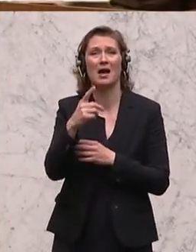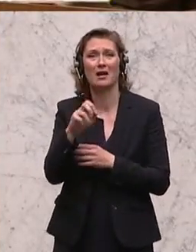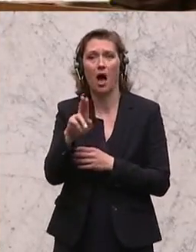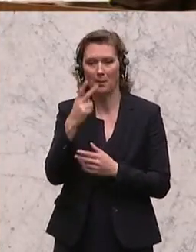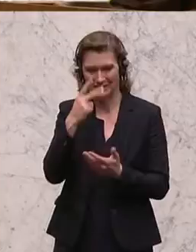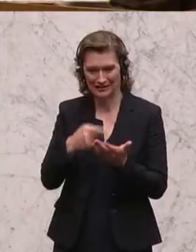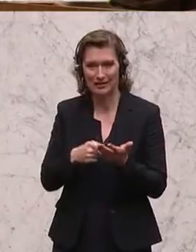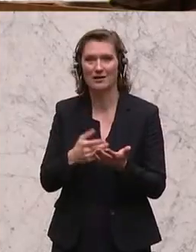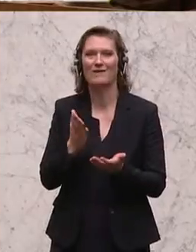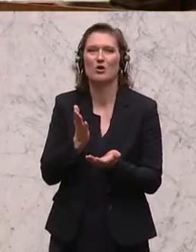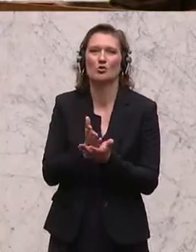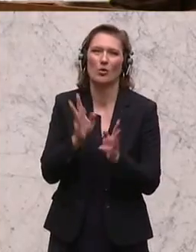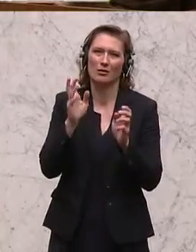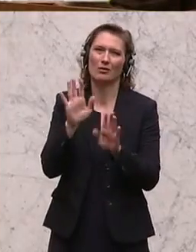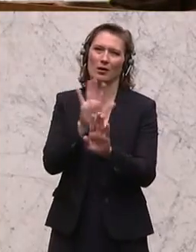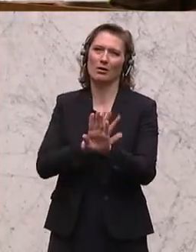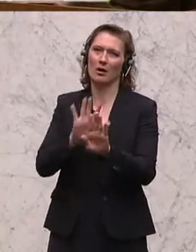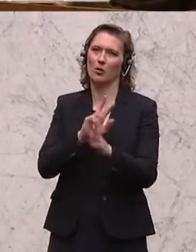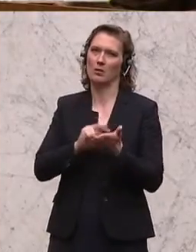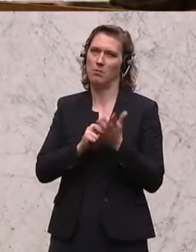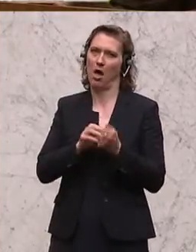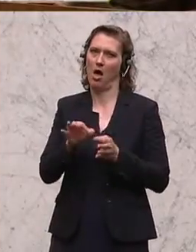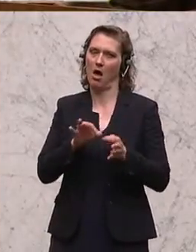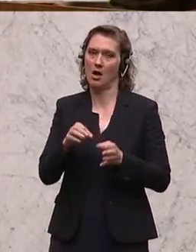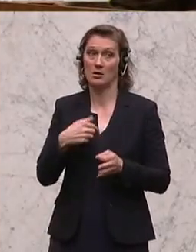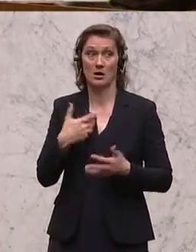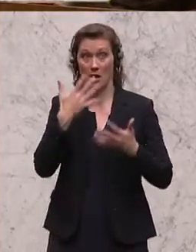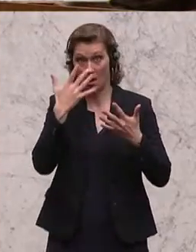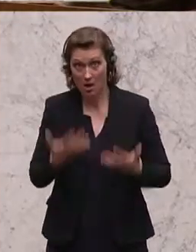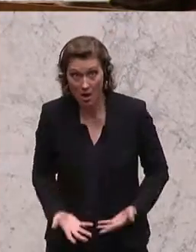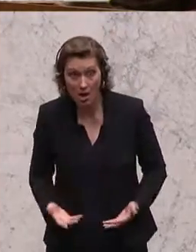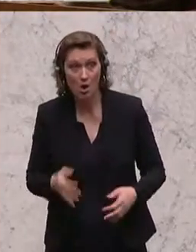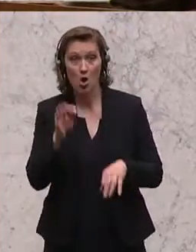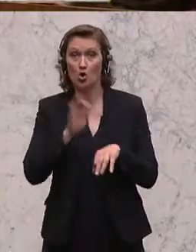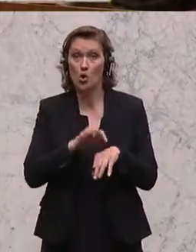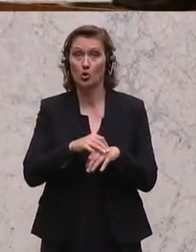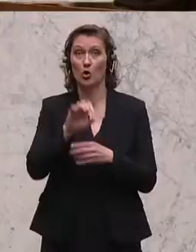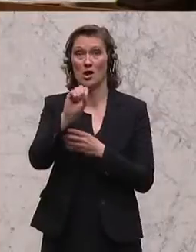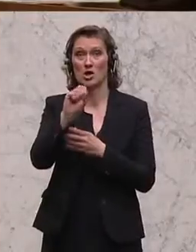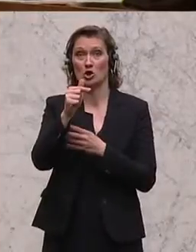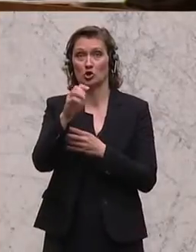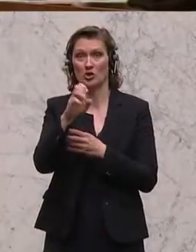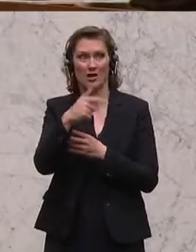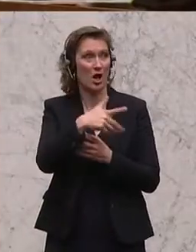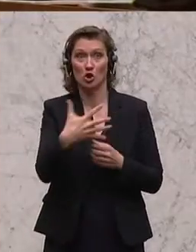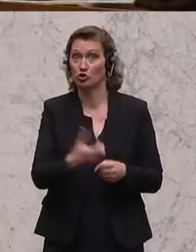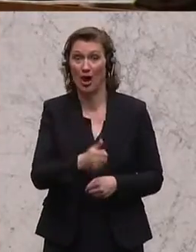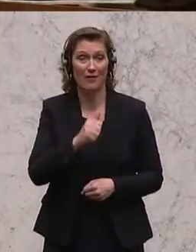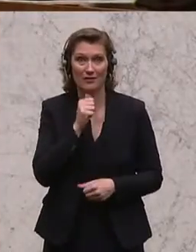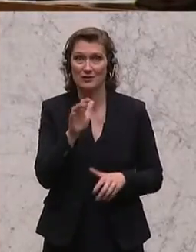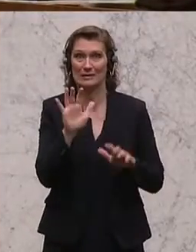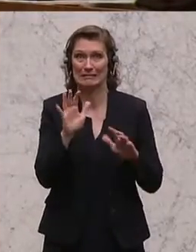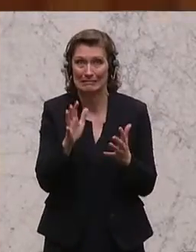was hier offensichtlich geplant war. Und uns war es wichtig, dass wir gesehen haben, Dr. Steger ist nicht durchzubringen,